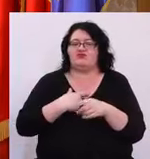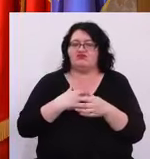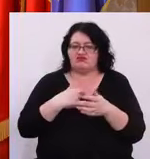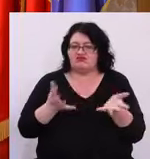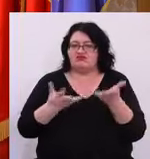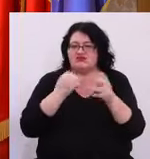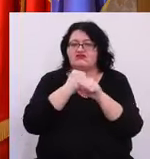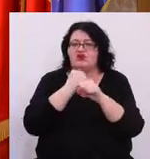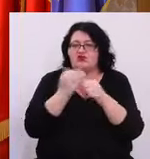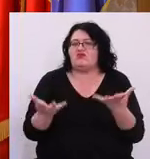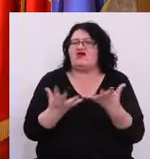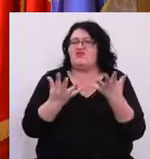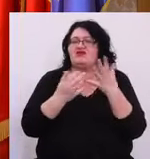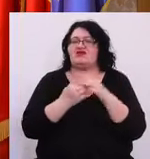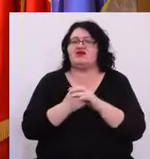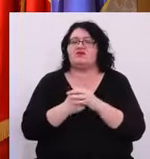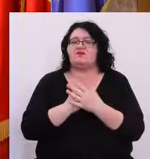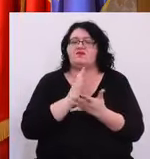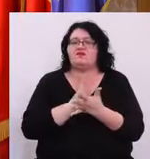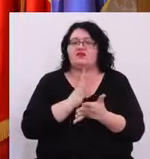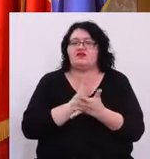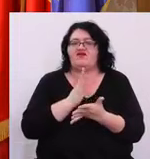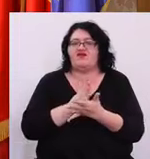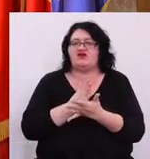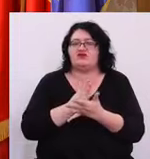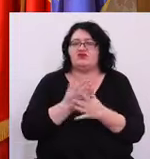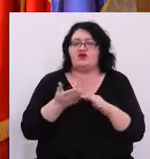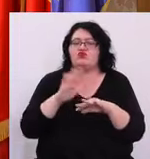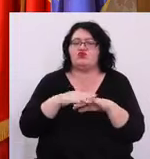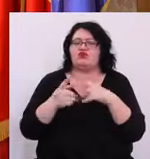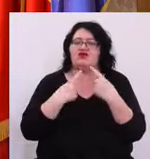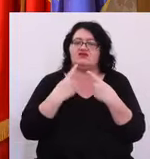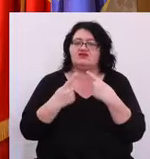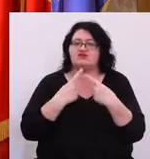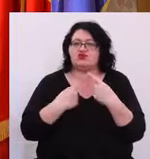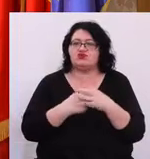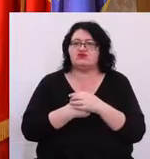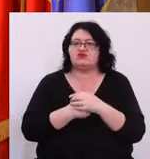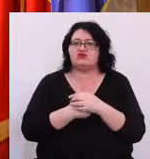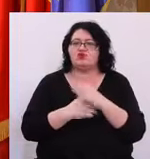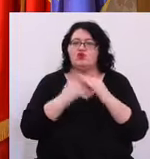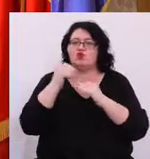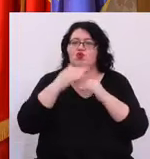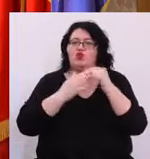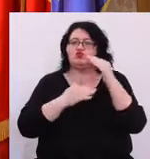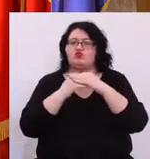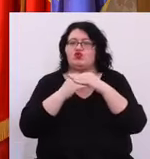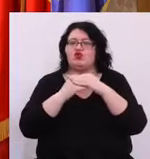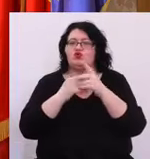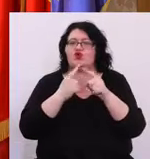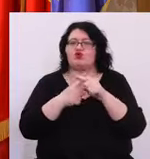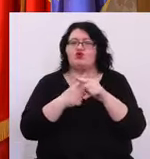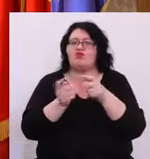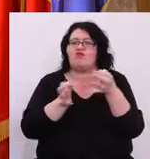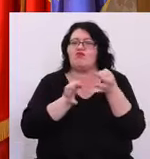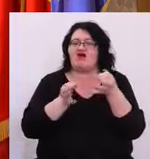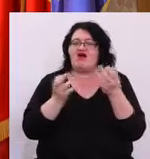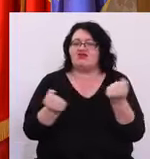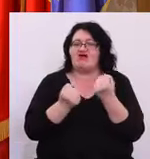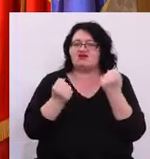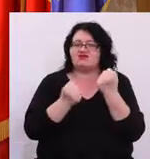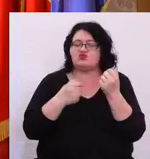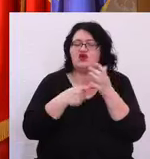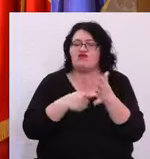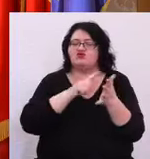lucreze repede Am avut mai multe discuții cu constructorul Am făcut un plan de acțiuni